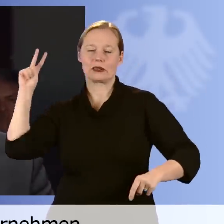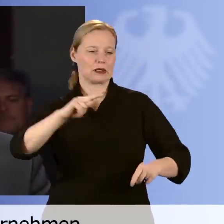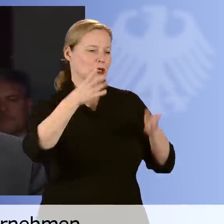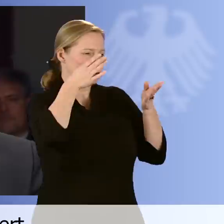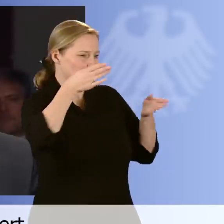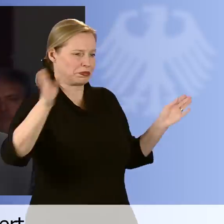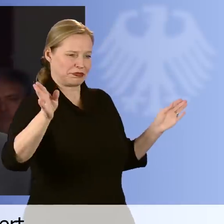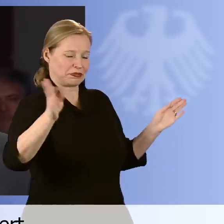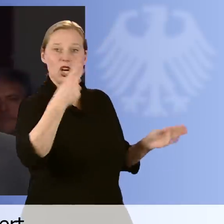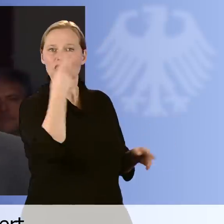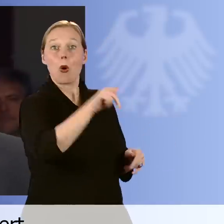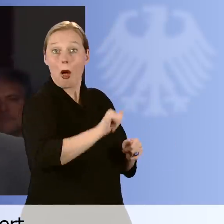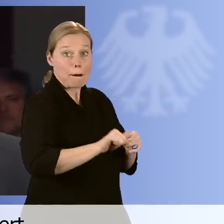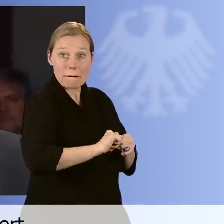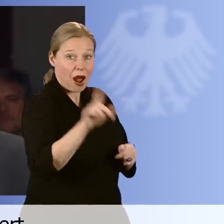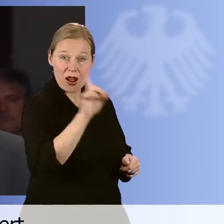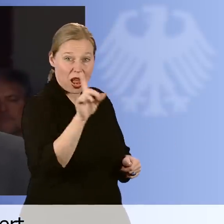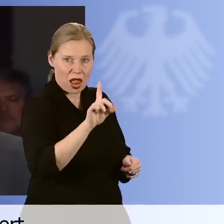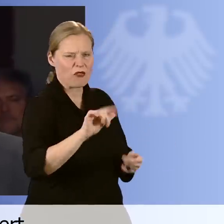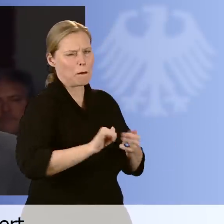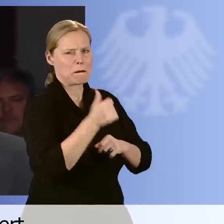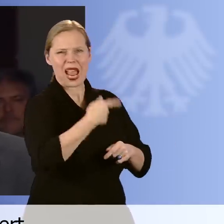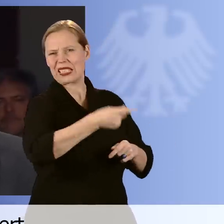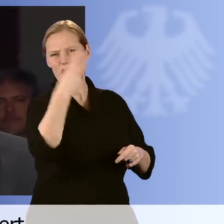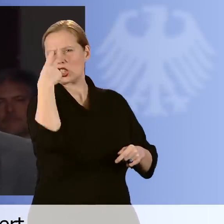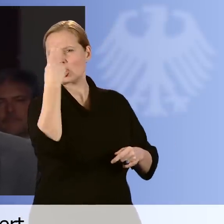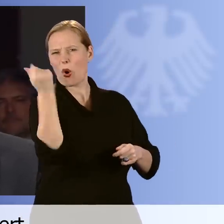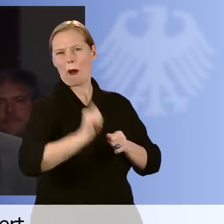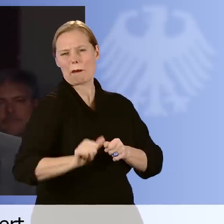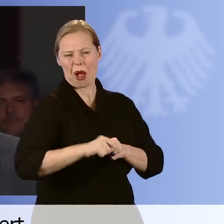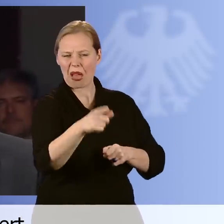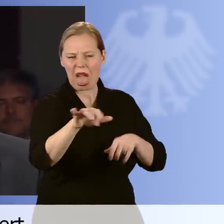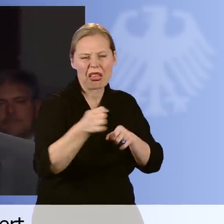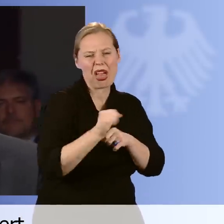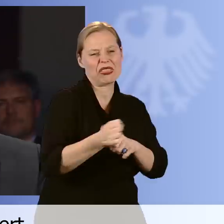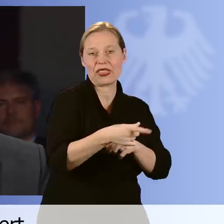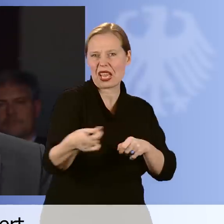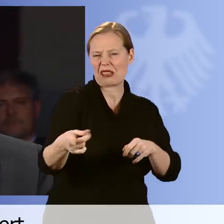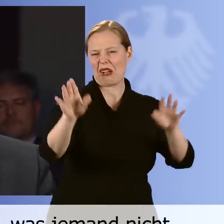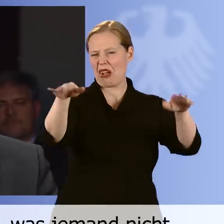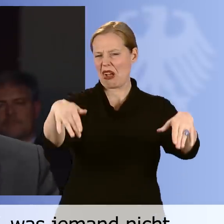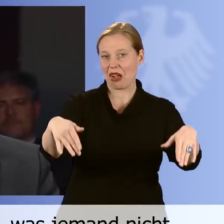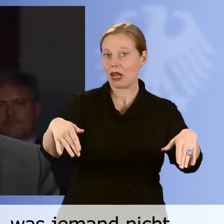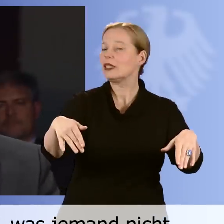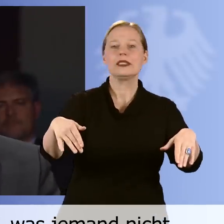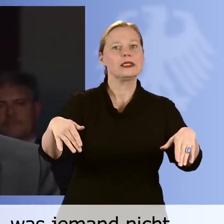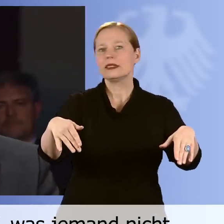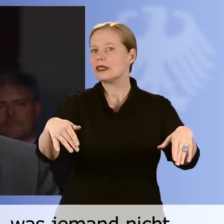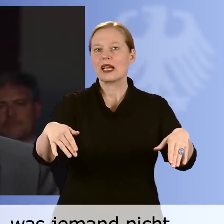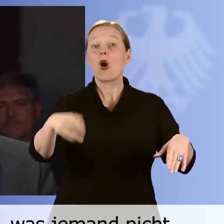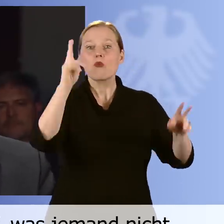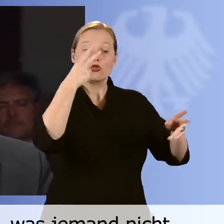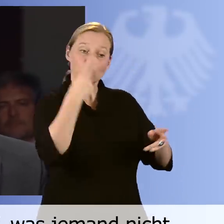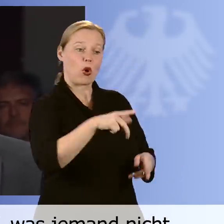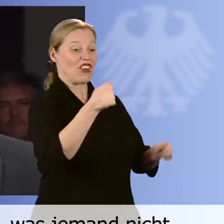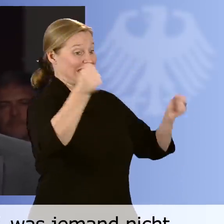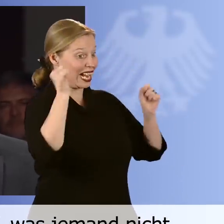defizitorientiert sich den Menschen ansehen. Dazu neigen wir in unserer Gesellschaft. Ich finde, da sind wir besonders schlimm. Wir schauen, was jemand nicht kann und nicht darauf, was